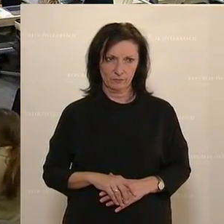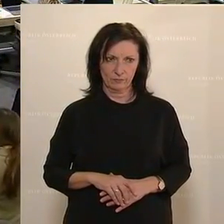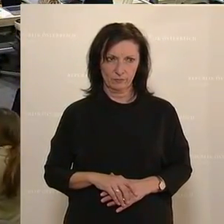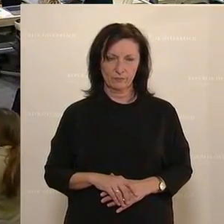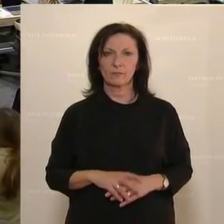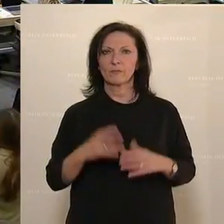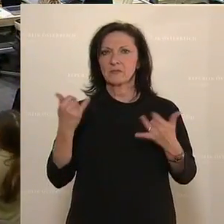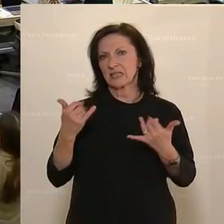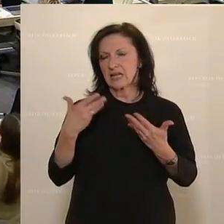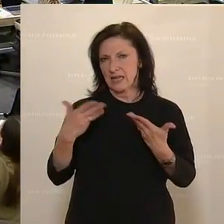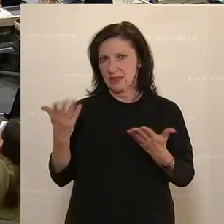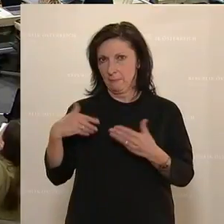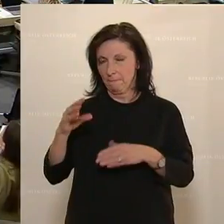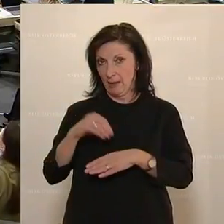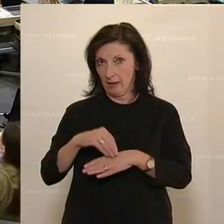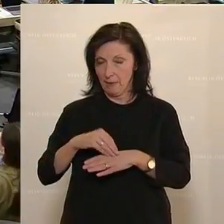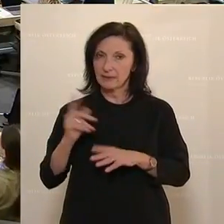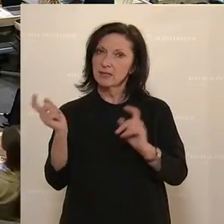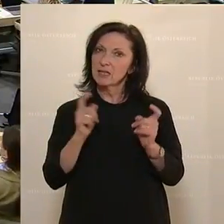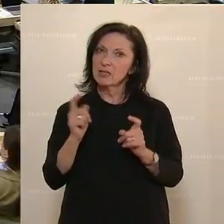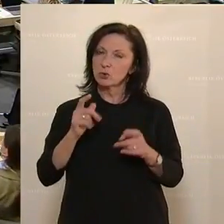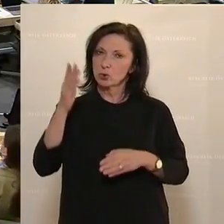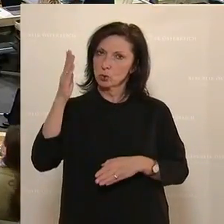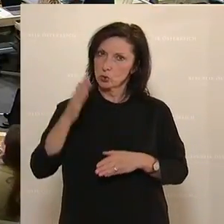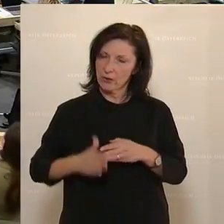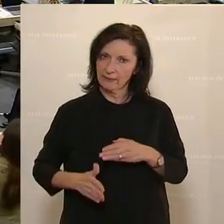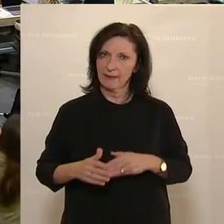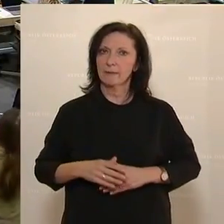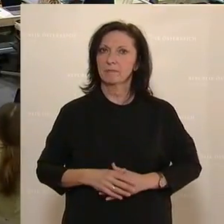Zu Wort ist niemand mehr gewendet, die Debatte ist damit geschlossen.